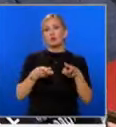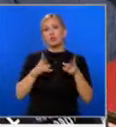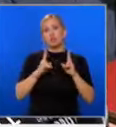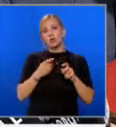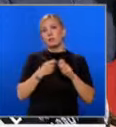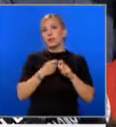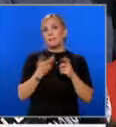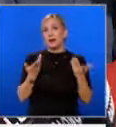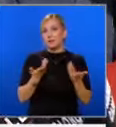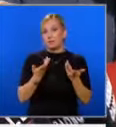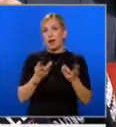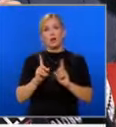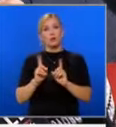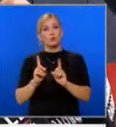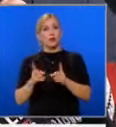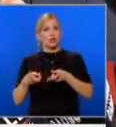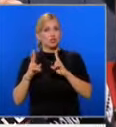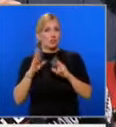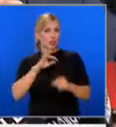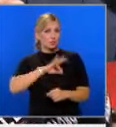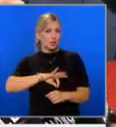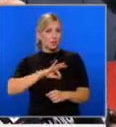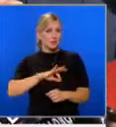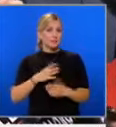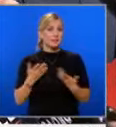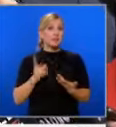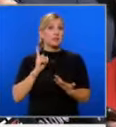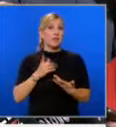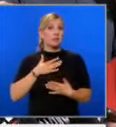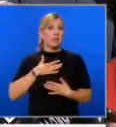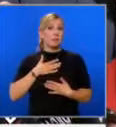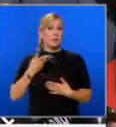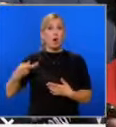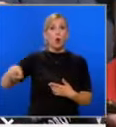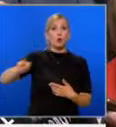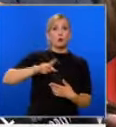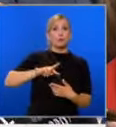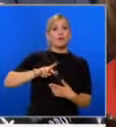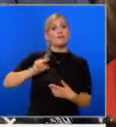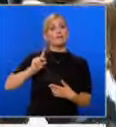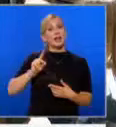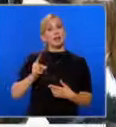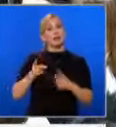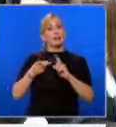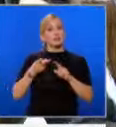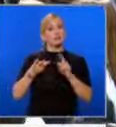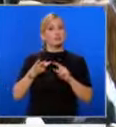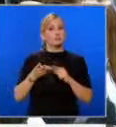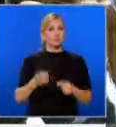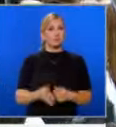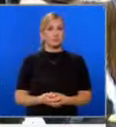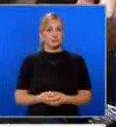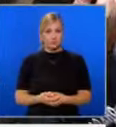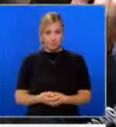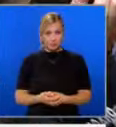ще го правиме. Ако не го позволят, трябва да имаме отговор B, отговор C. Безпорно съм най